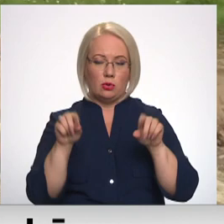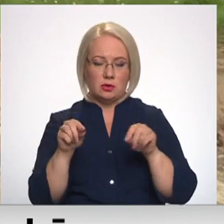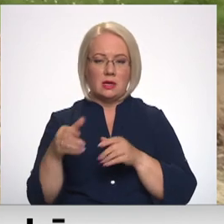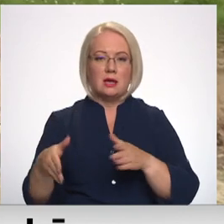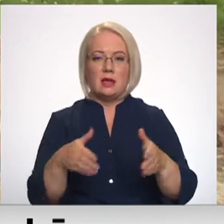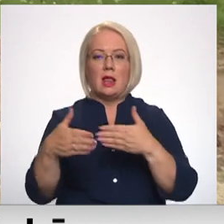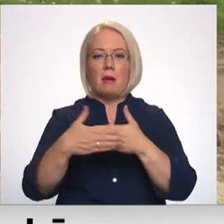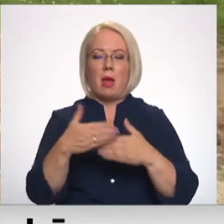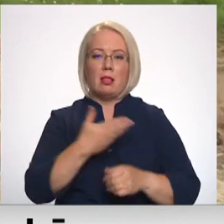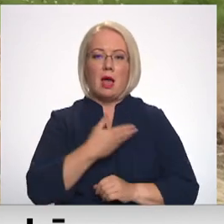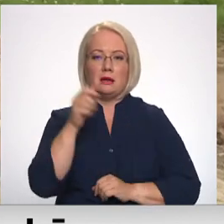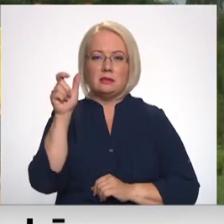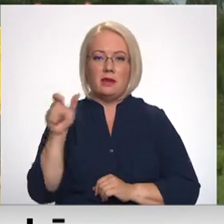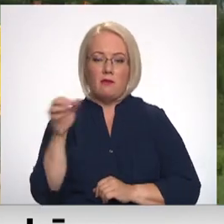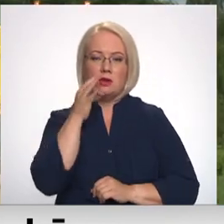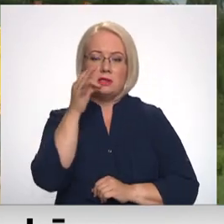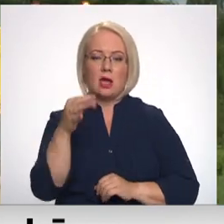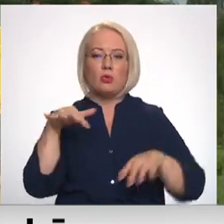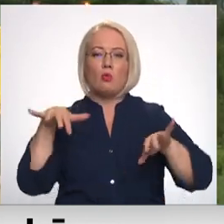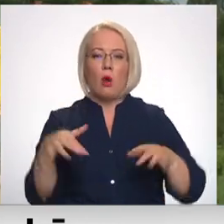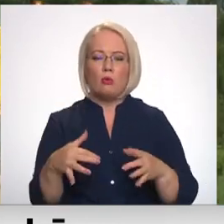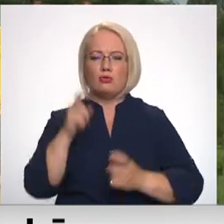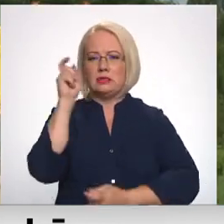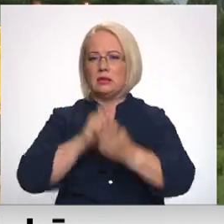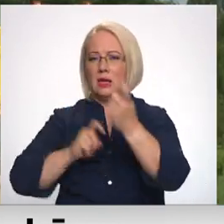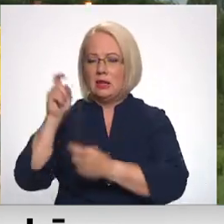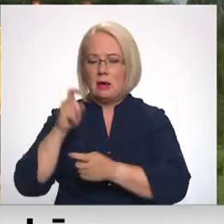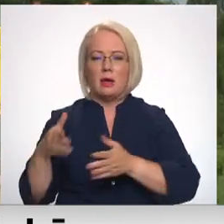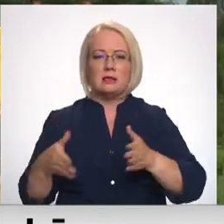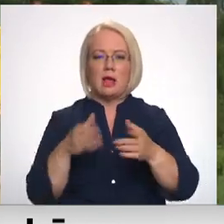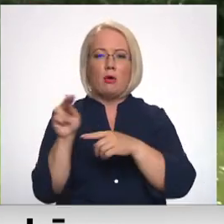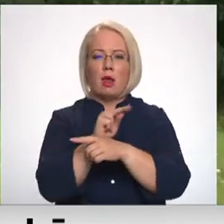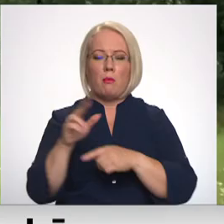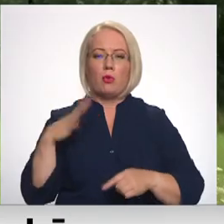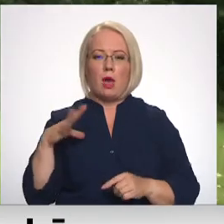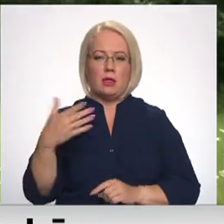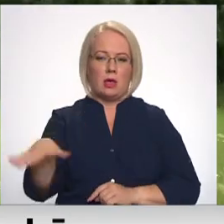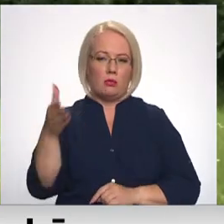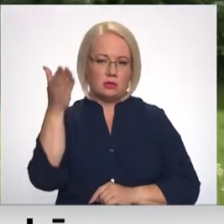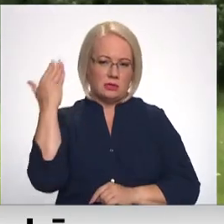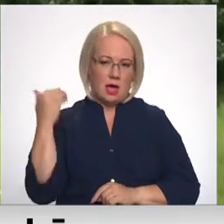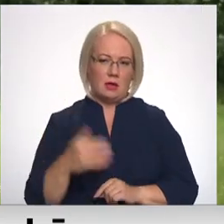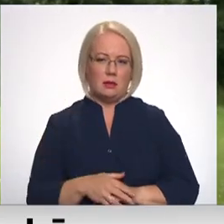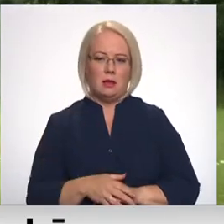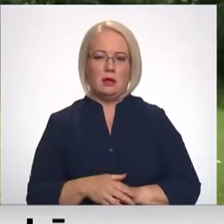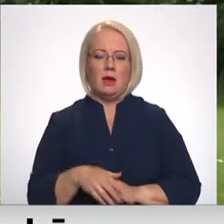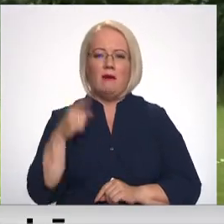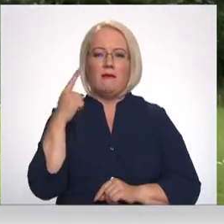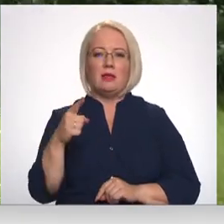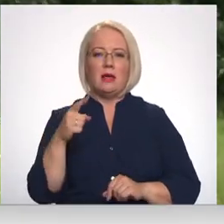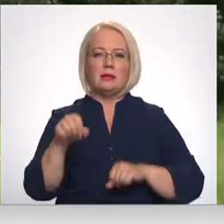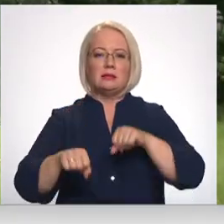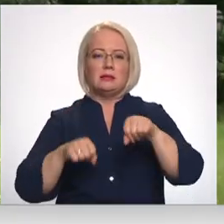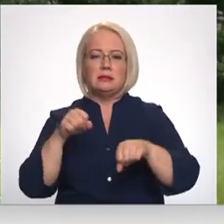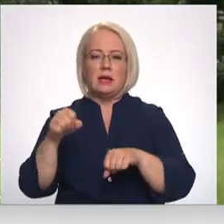dzīvojošie uzsver, ir noguruši no birokrātiskiem strīdiem, ceļa remontu gaida jau sen. Ar pošu ceļu man tādī fiziokarp ir pīstādīt,